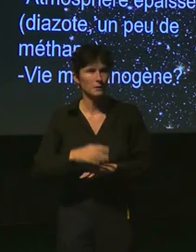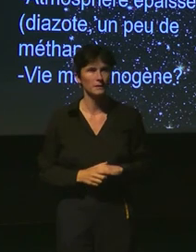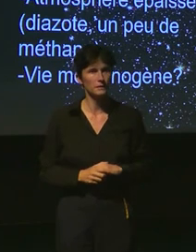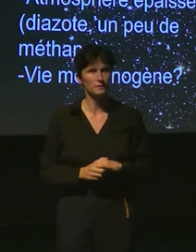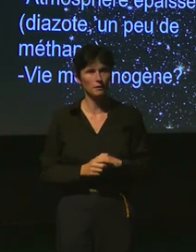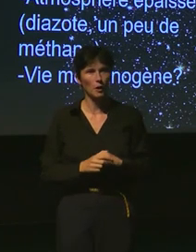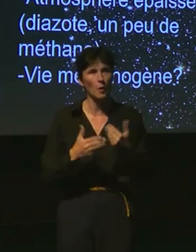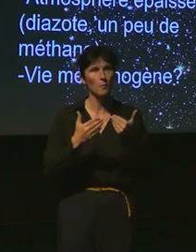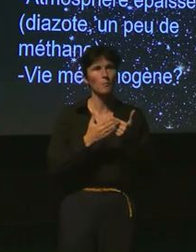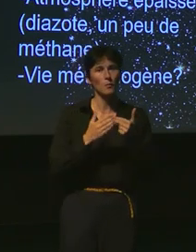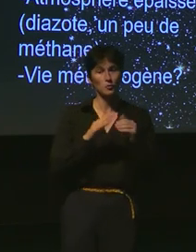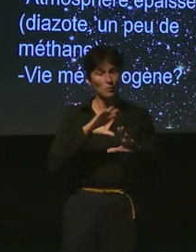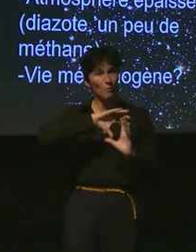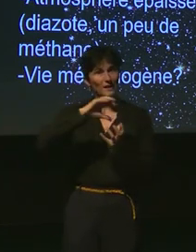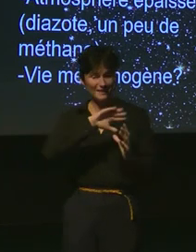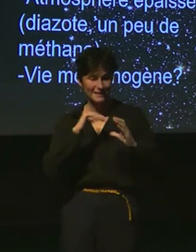de Saturne avec